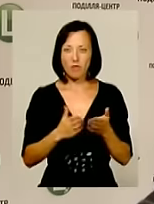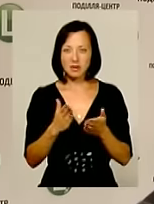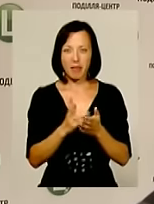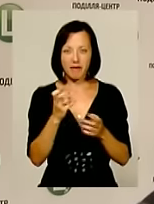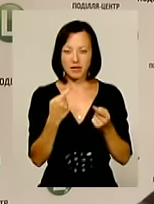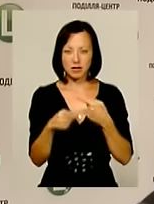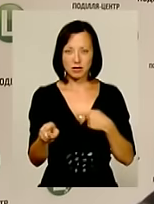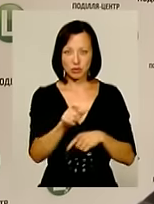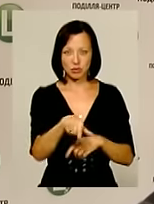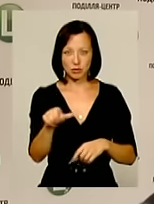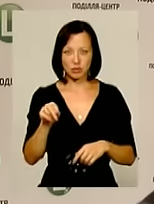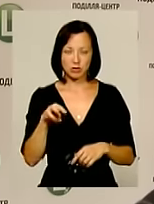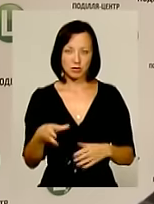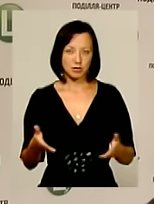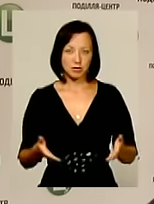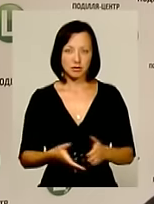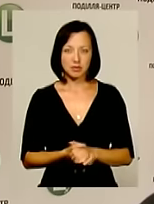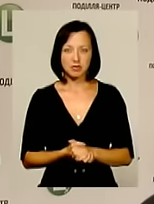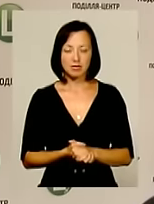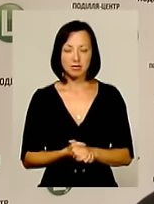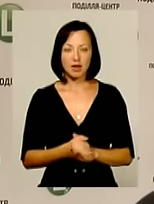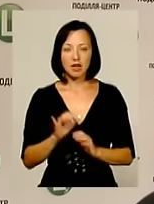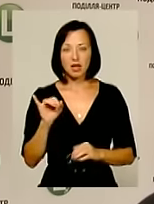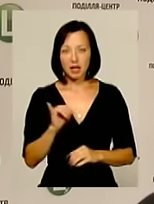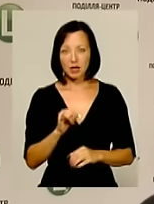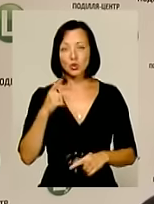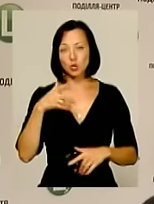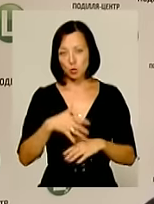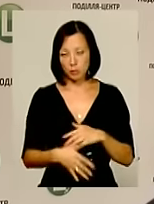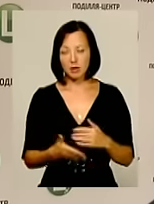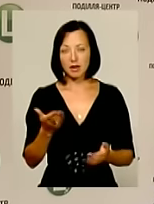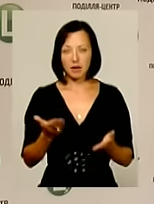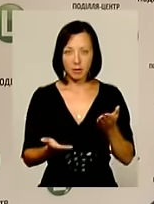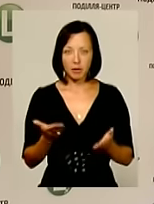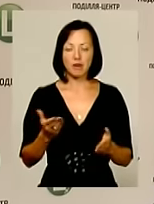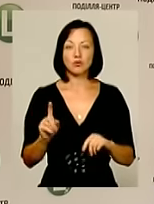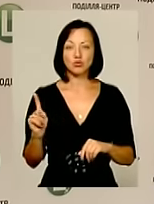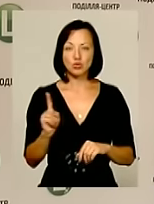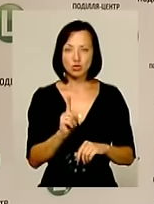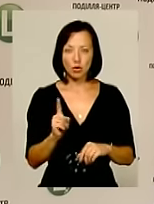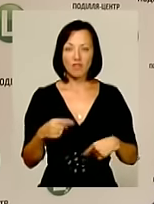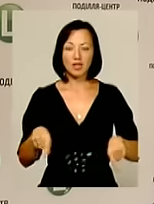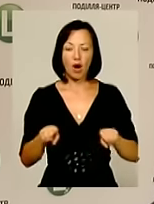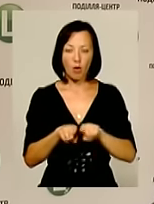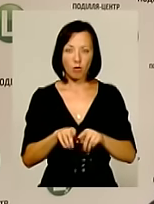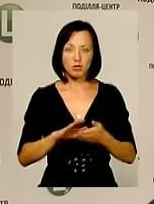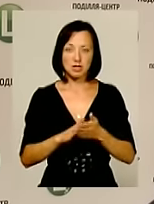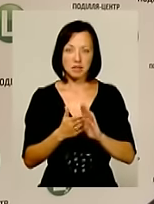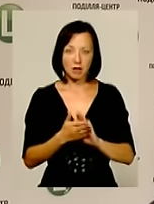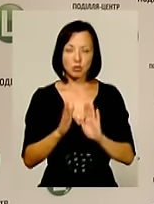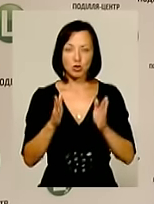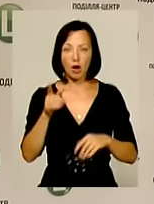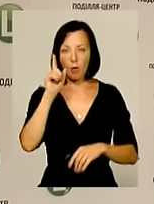від інших приватних підприємців і, очевидно, що зрозуміли, що в такому статусі їм буде